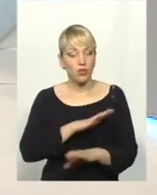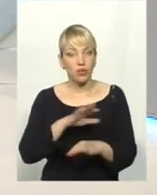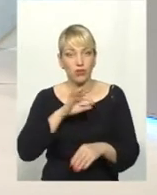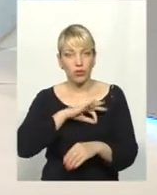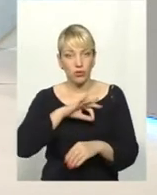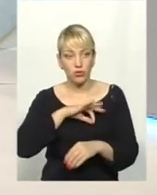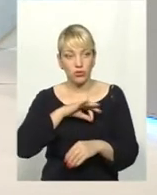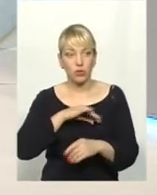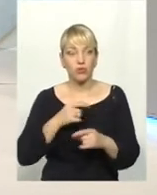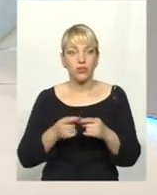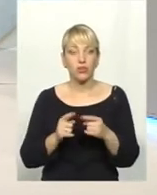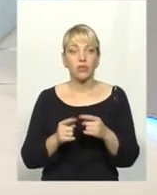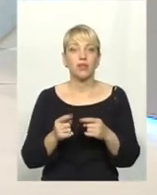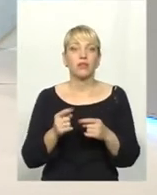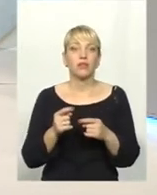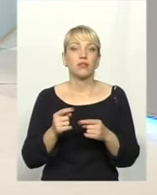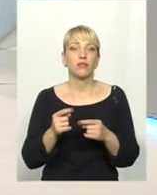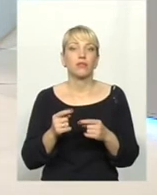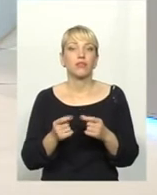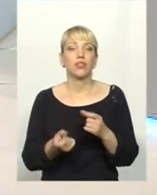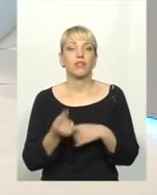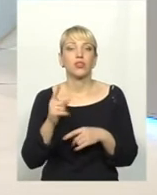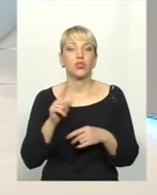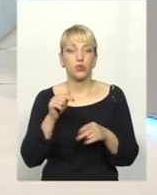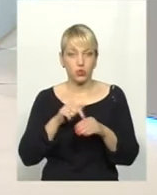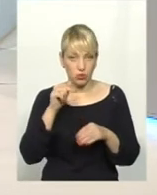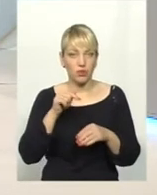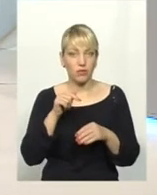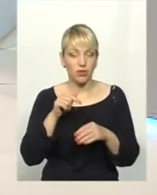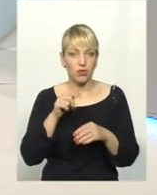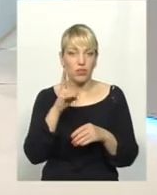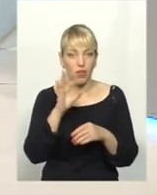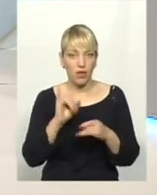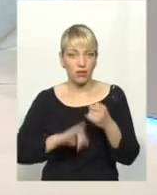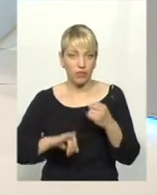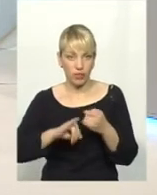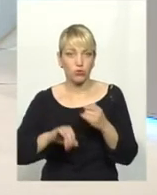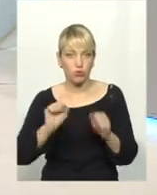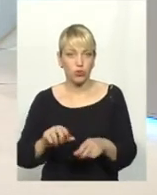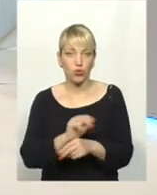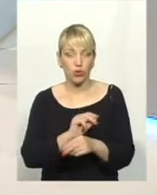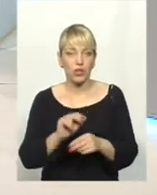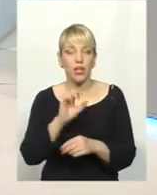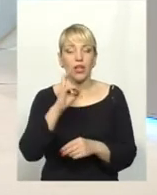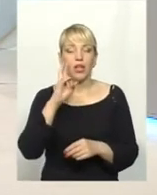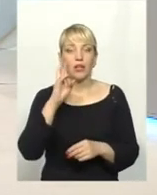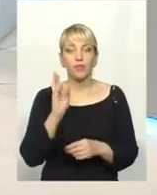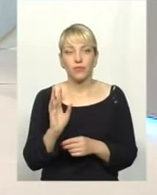все виявилося чутливим до нього. Але резистентність до